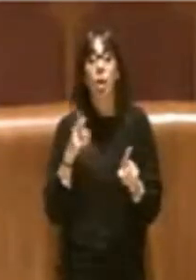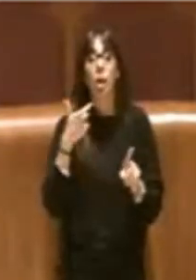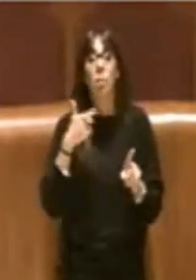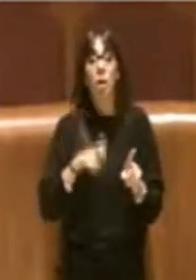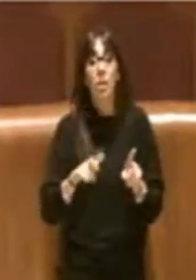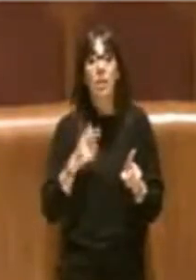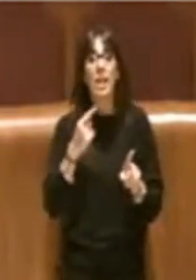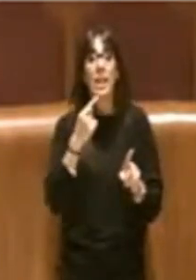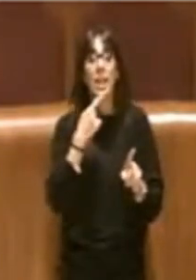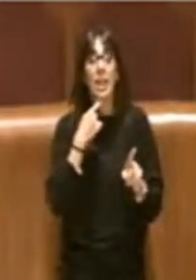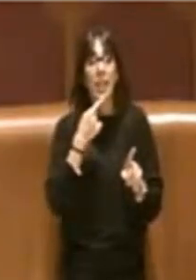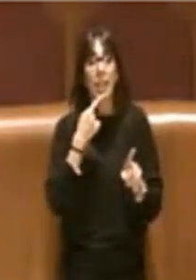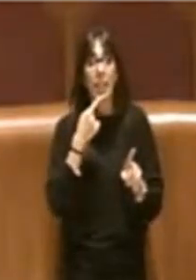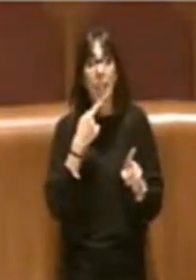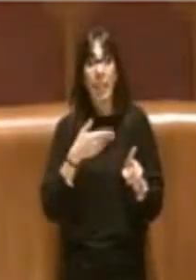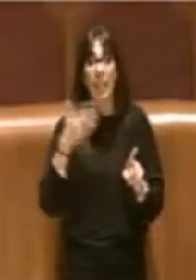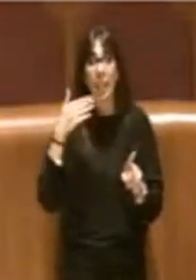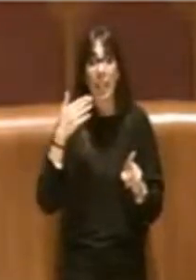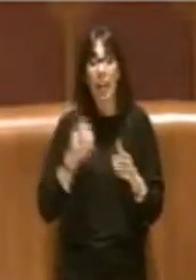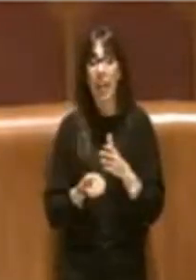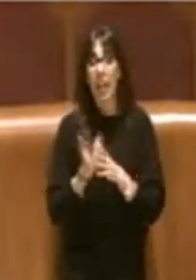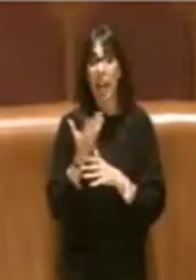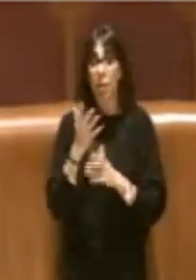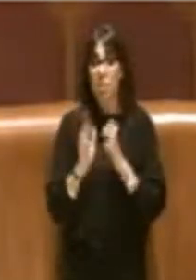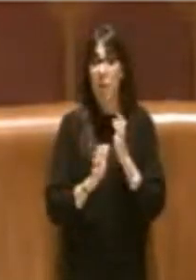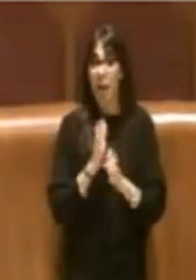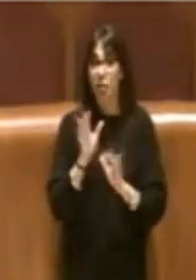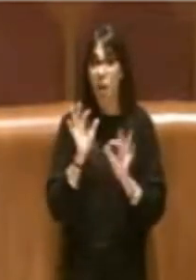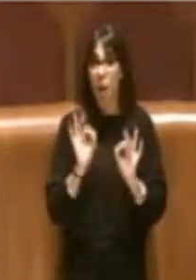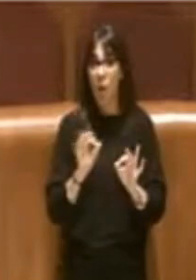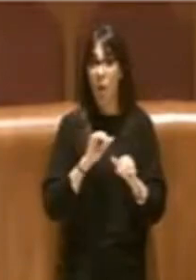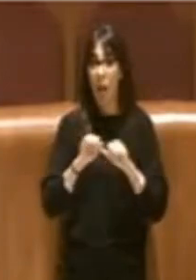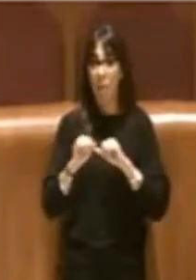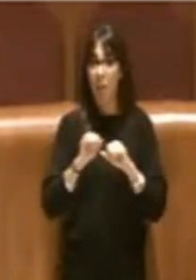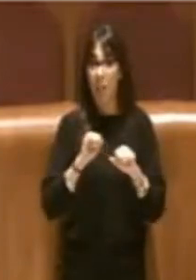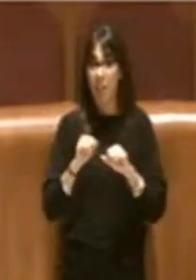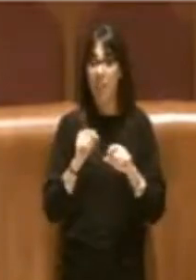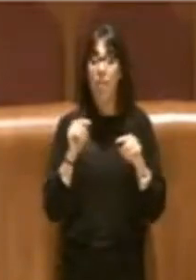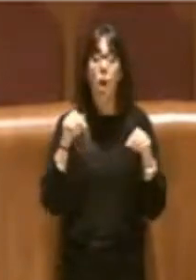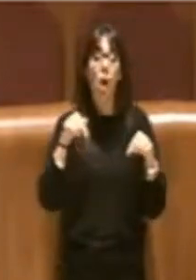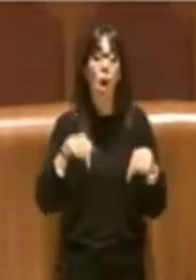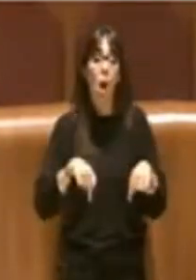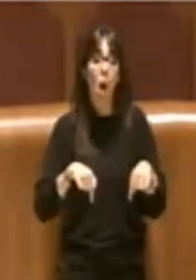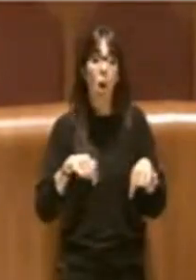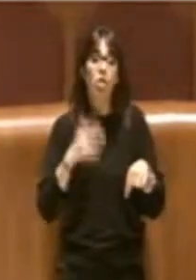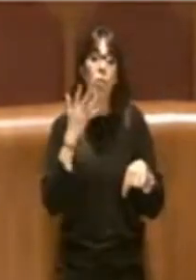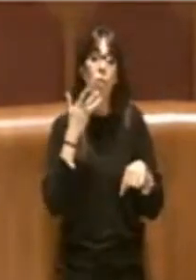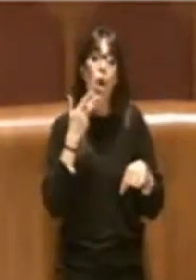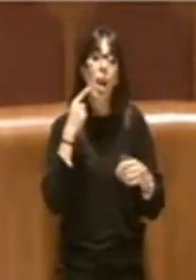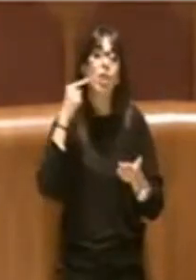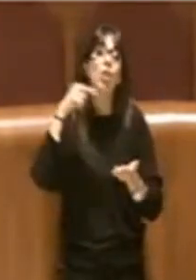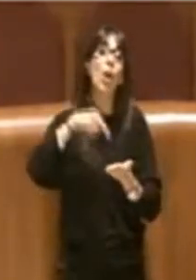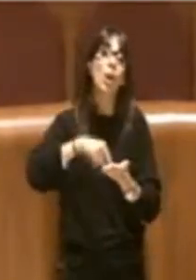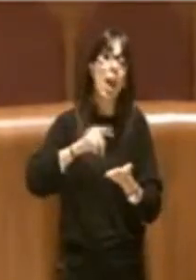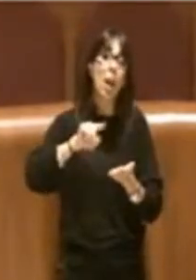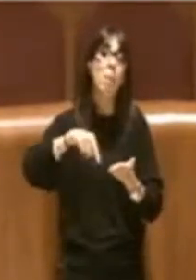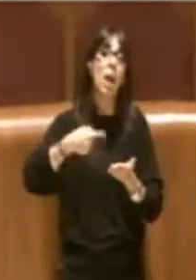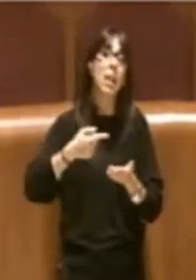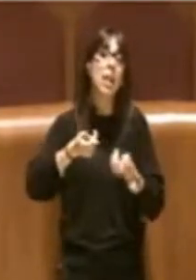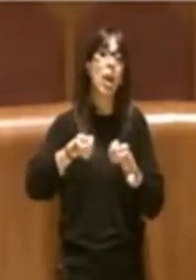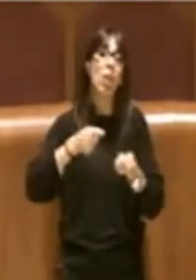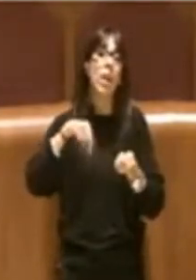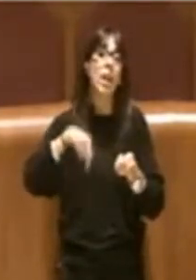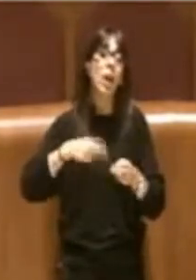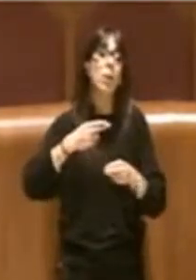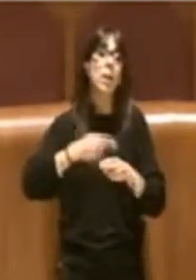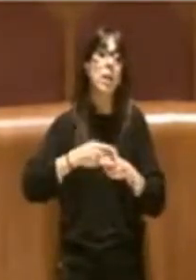ha creato questo macello dal punto di vista amministrativo, oggi vorrebbe tornare a pretendere di governare questa